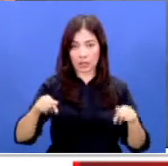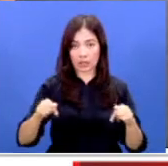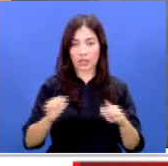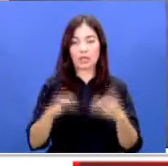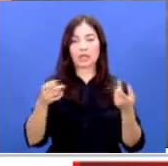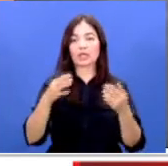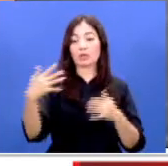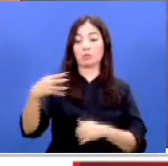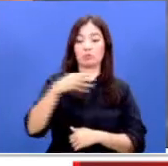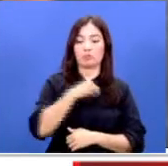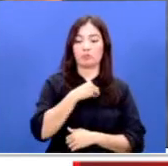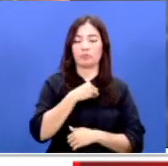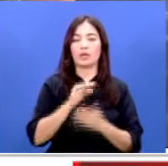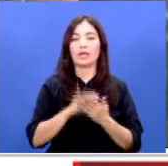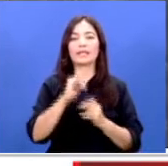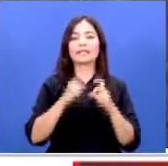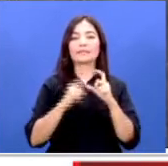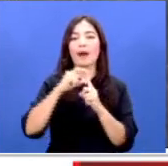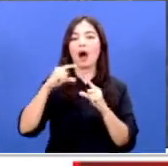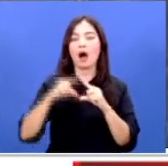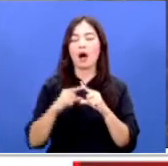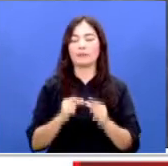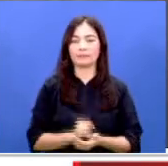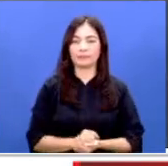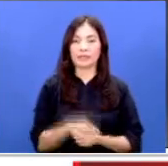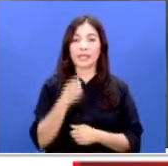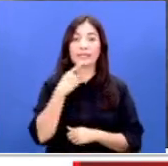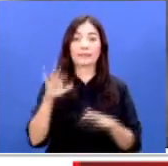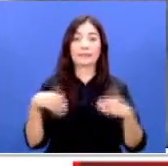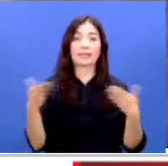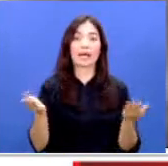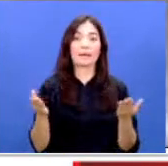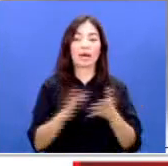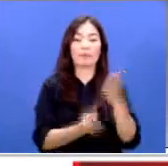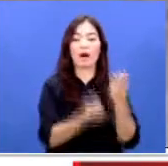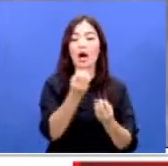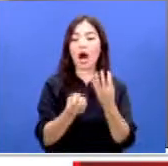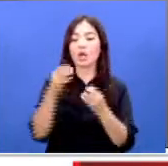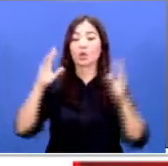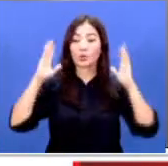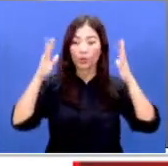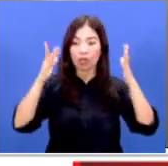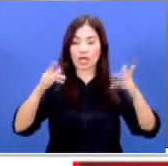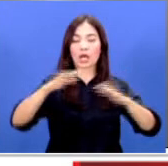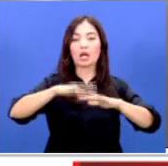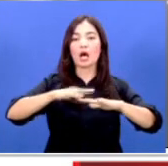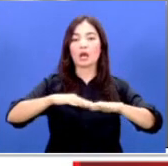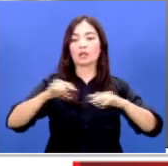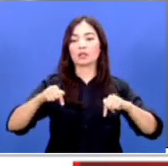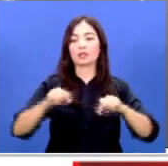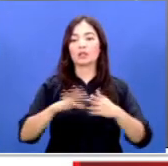terkena penyakit ISPU, Rendra. Didi, bagaimana dengan kondisi kebakaran hutan atau lahan di